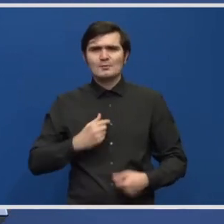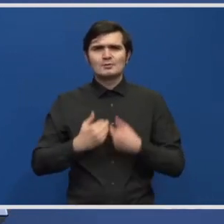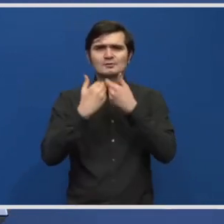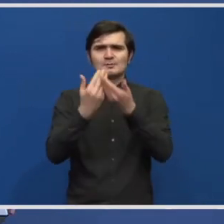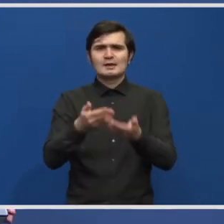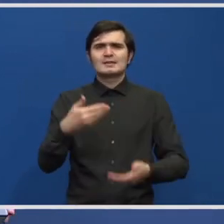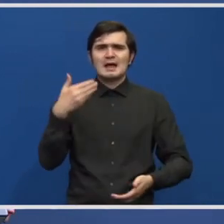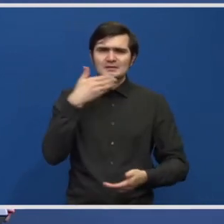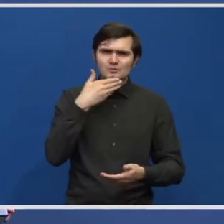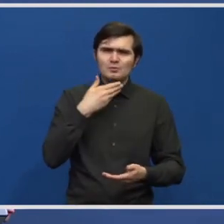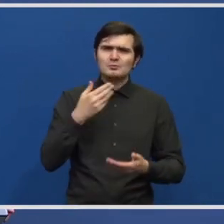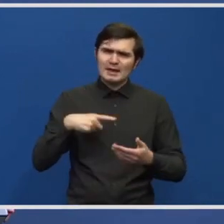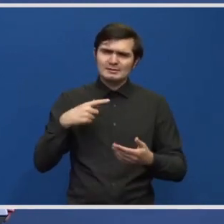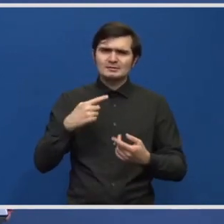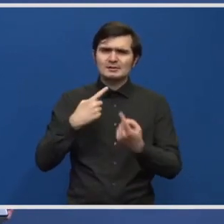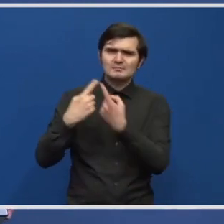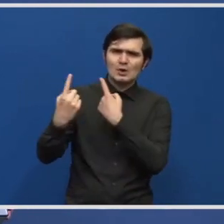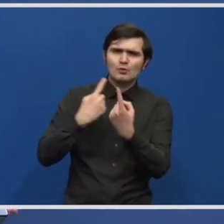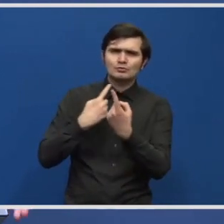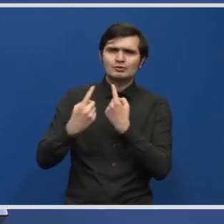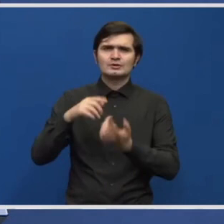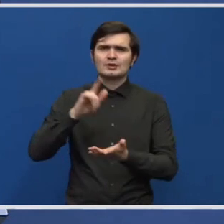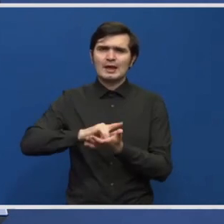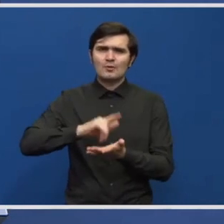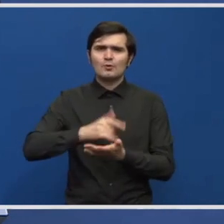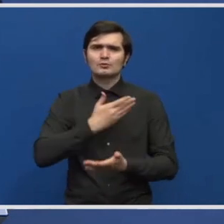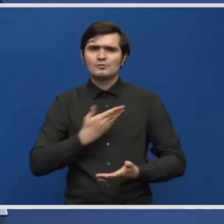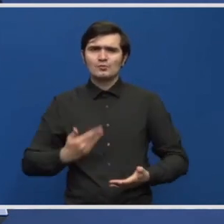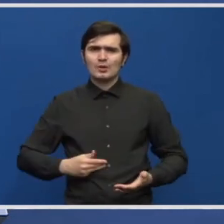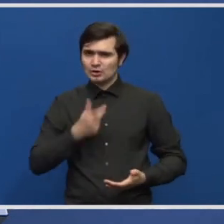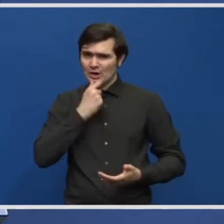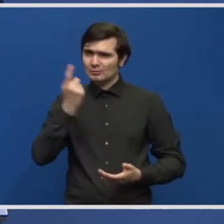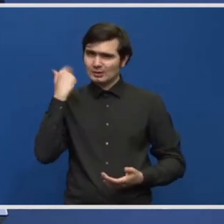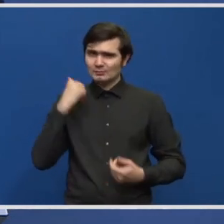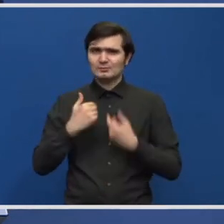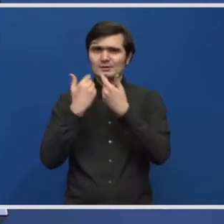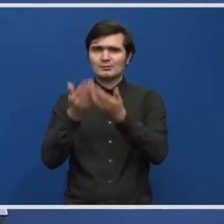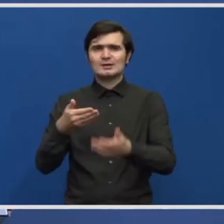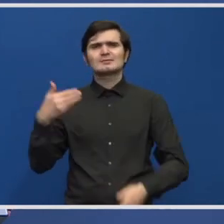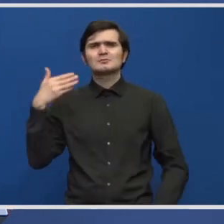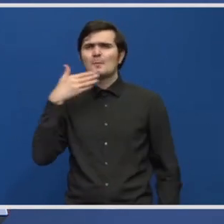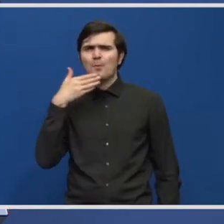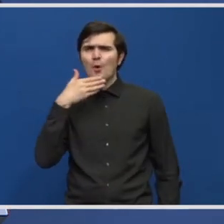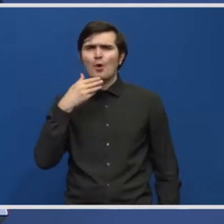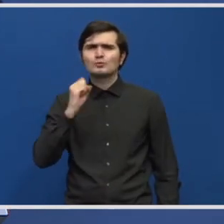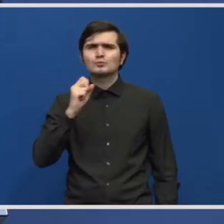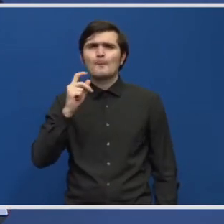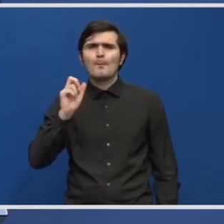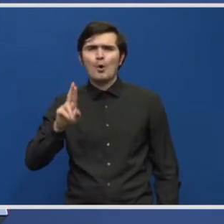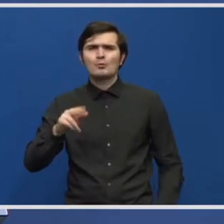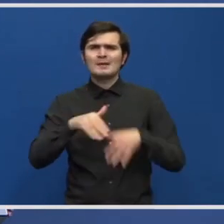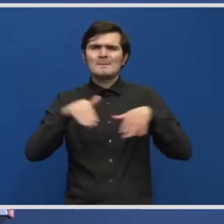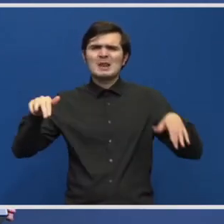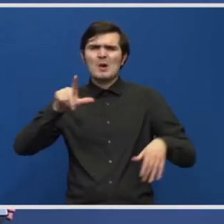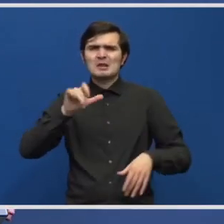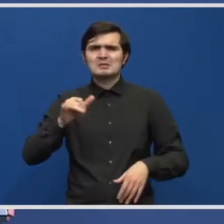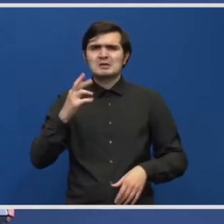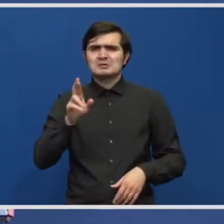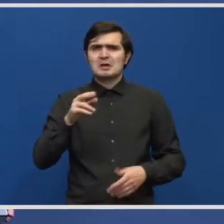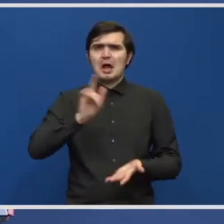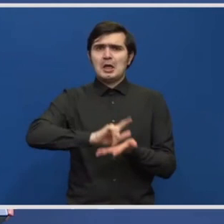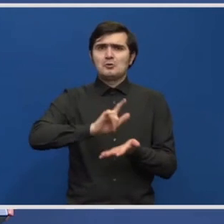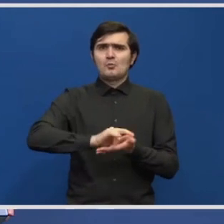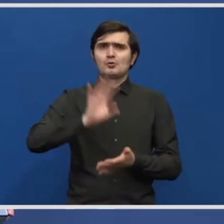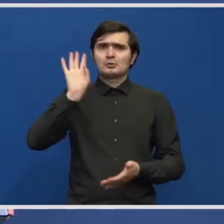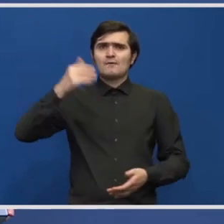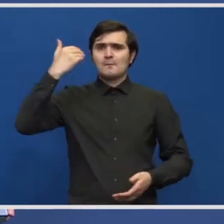București sau sunt încă în curs discuțiile și cu sindicatul de acolo. Anul trecut s-au dat sporuri discreționare de milioane de lei în condiții în care aeroportul a avut